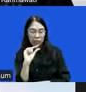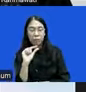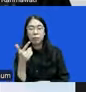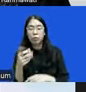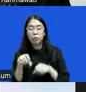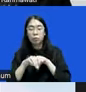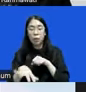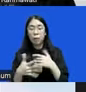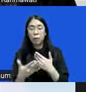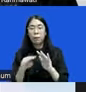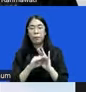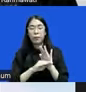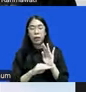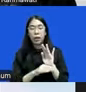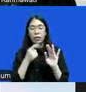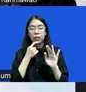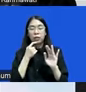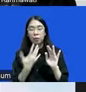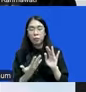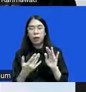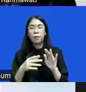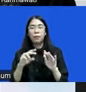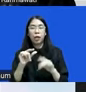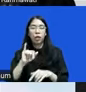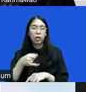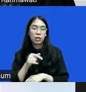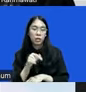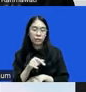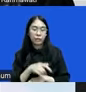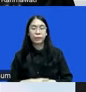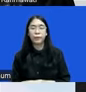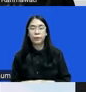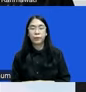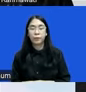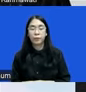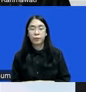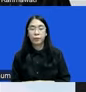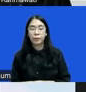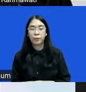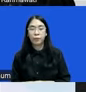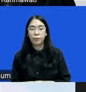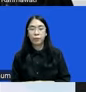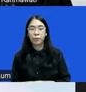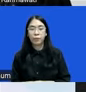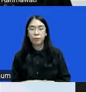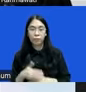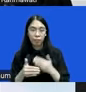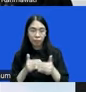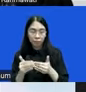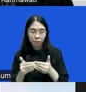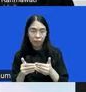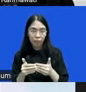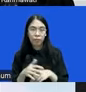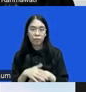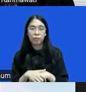pada kebijakan terkait dengan restoratif justice itu sendiri nah kemudianlah berkelindan antara si